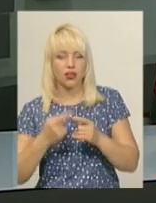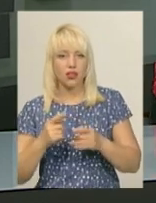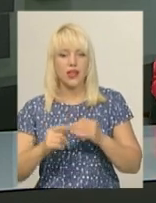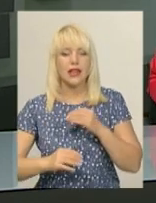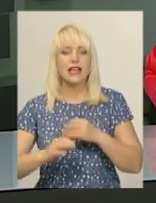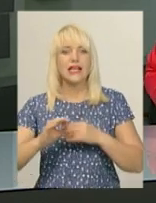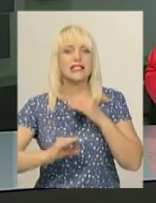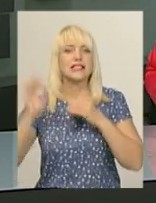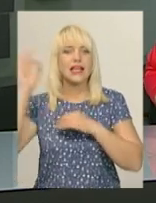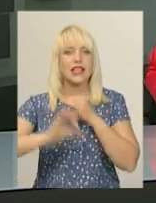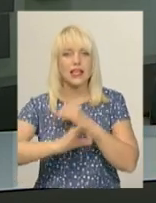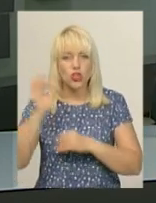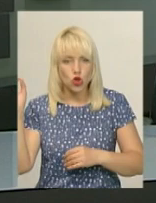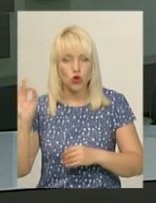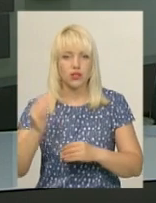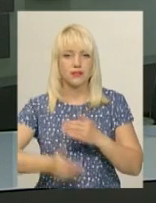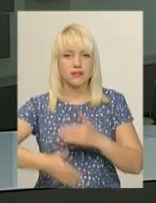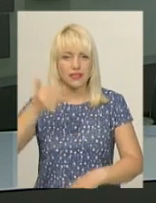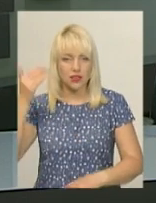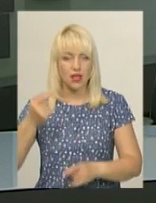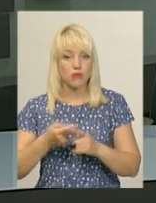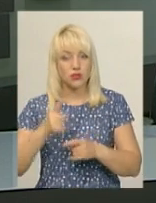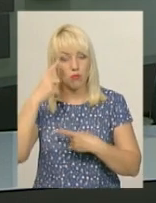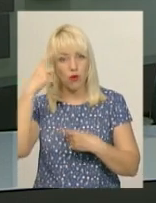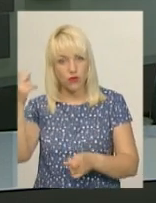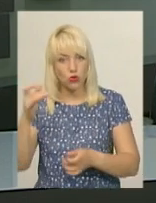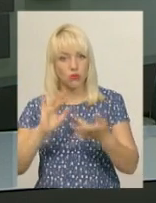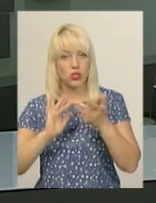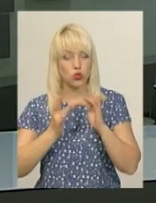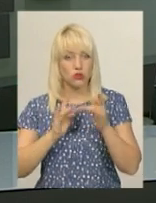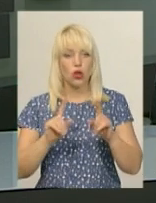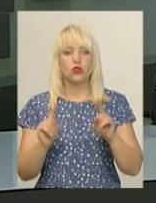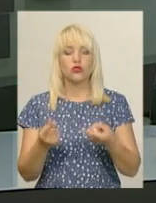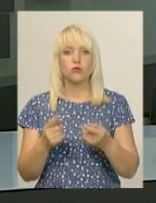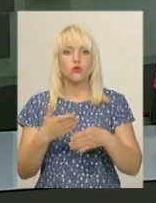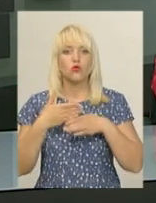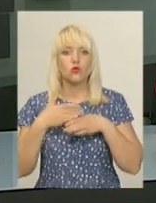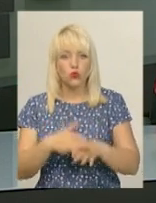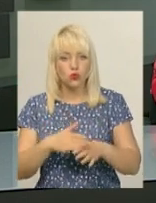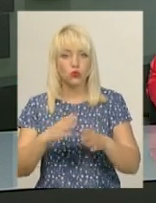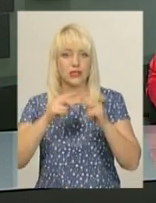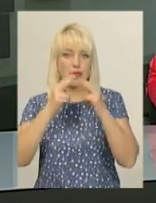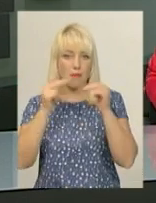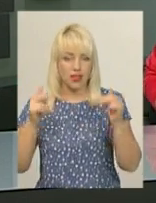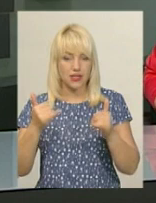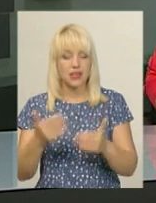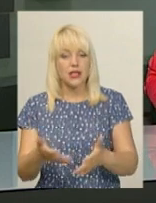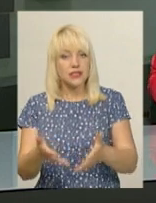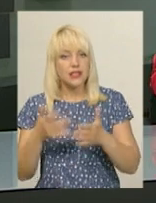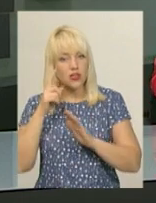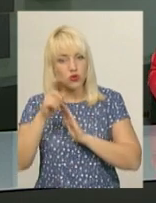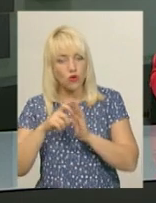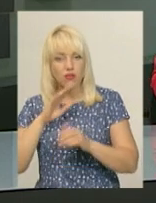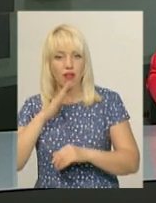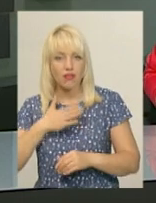північного корпусу будівлі. Про це вони повідомили у соцмережах. Чому руйнується палац, з'ясовувала моя колега Наталія Сідова.